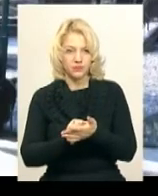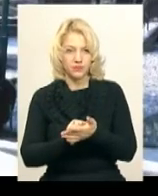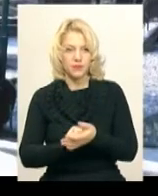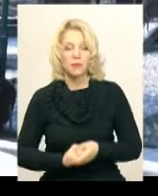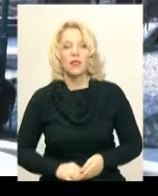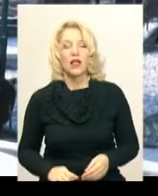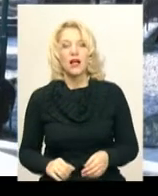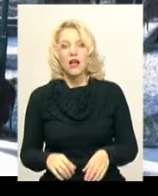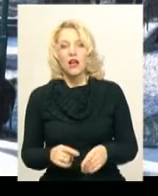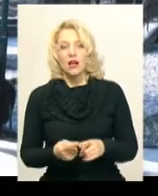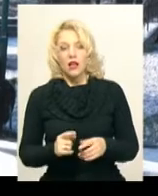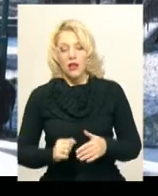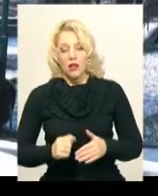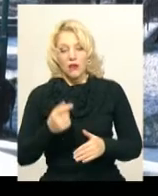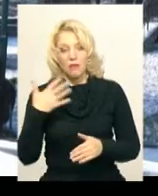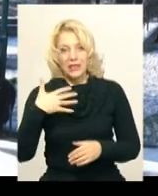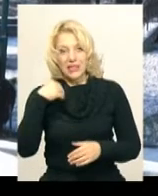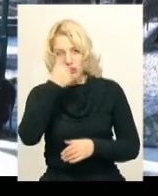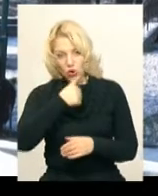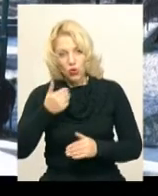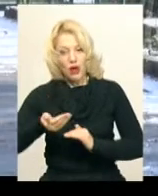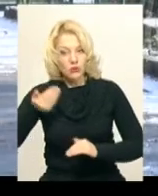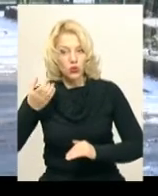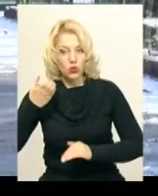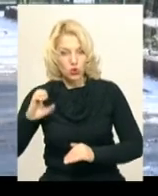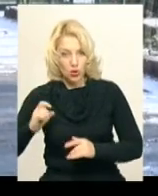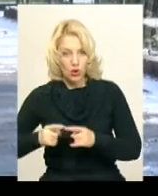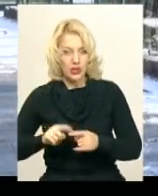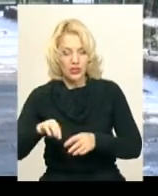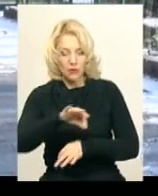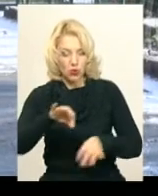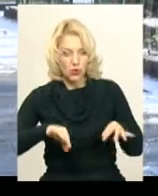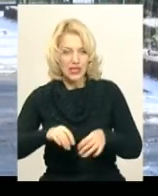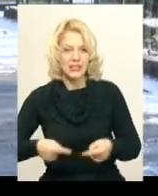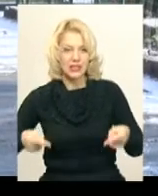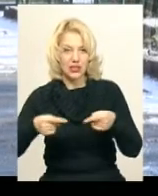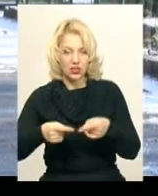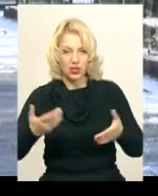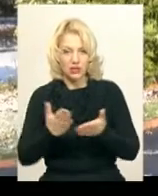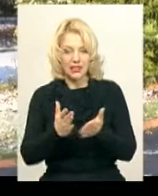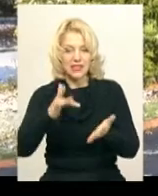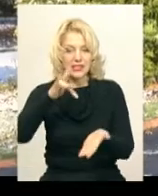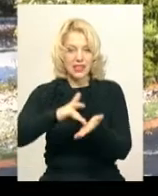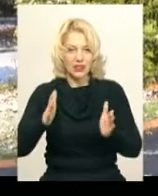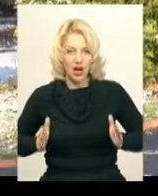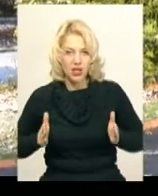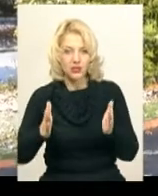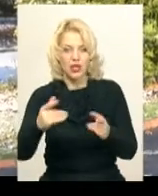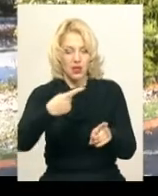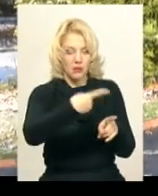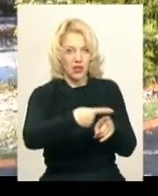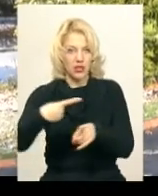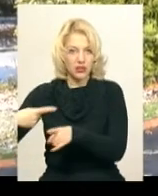Хоча закладений у 50-х роках минулого століття парк проєктувався згідно концепції, має центральну вісь, присічні пішохідні